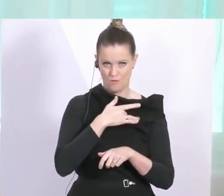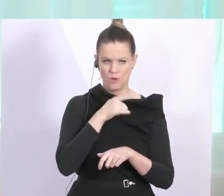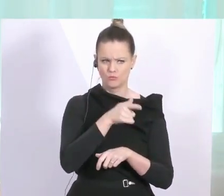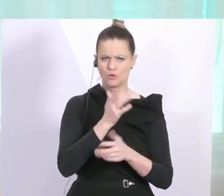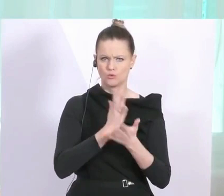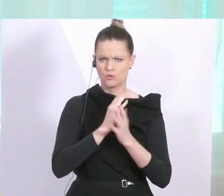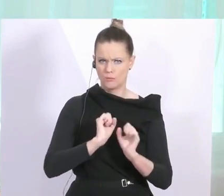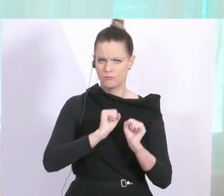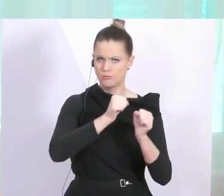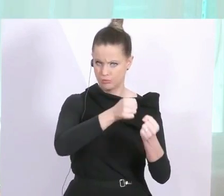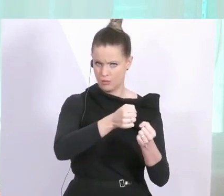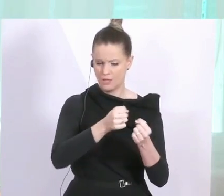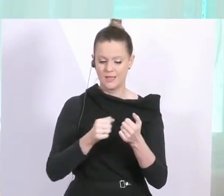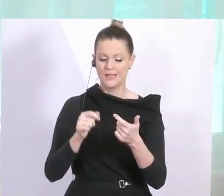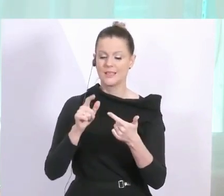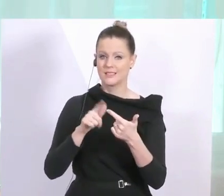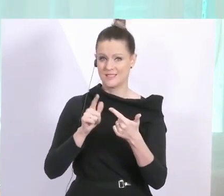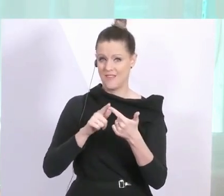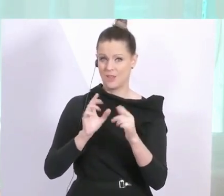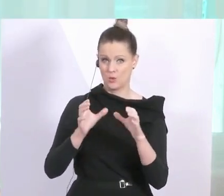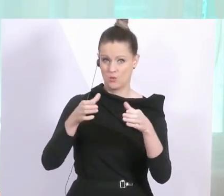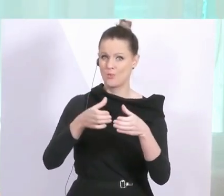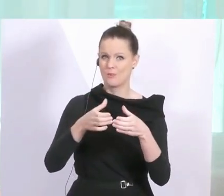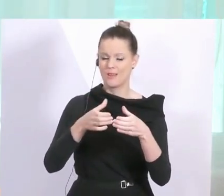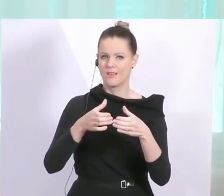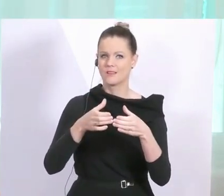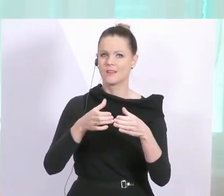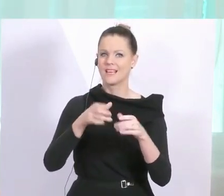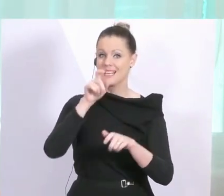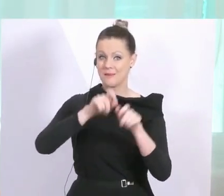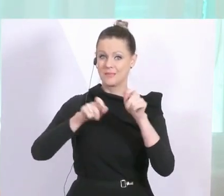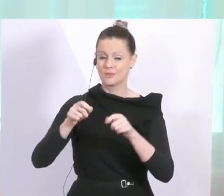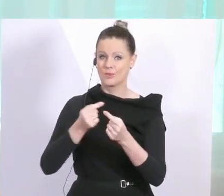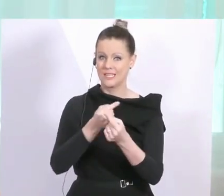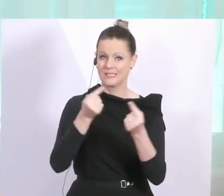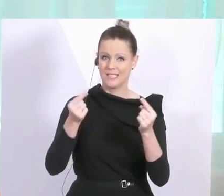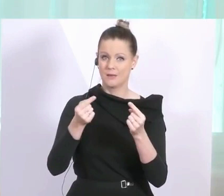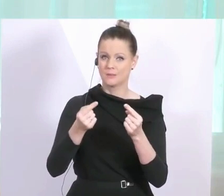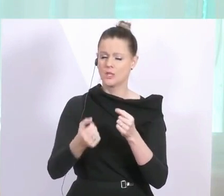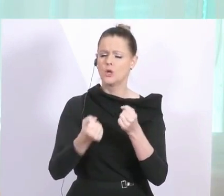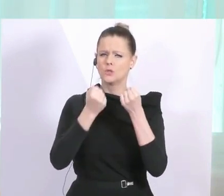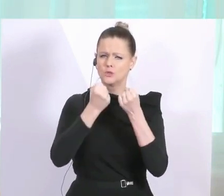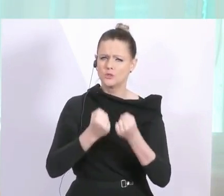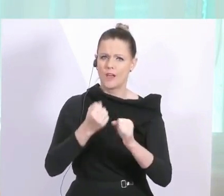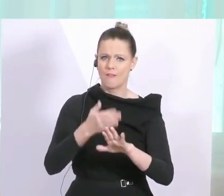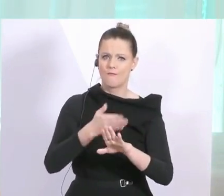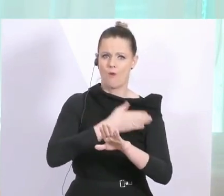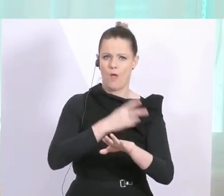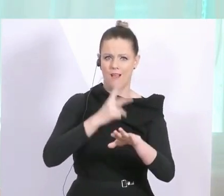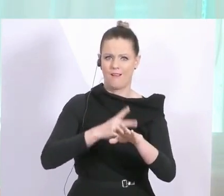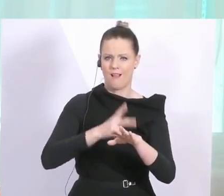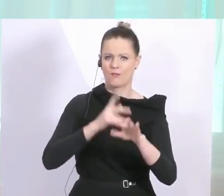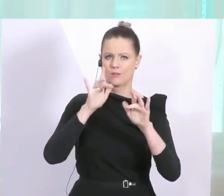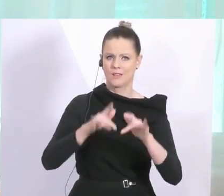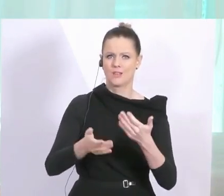vieles. Zweiter Punkt und zweite große Gruppe sind jene, die schwere Vorerkrankungen etwa mit einer massiven